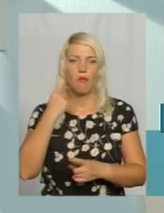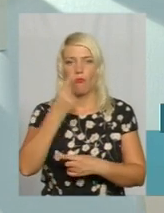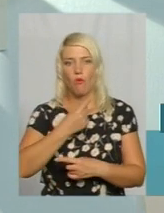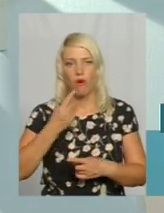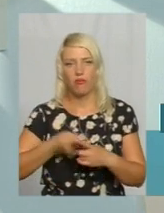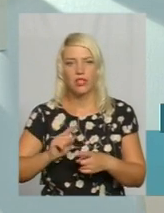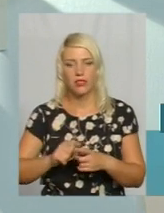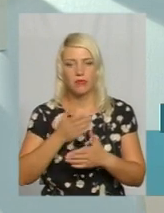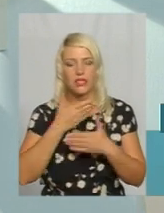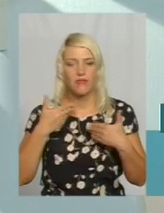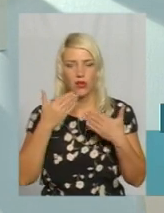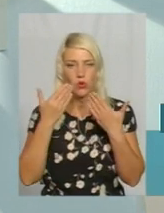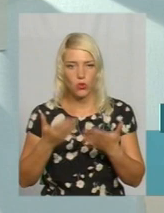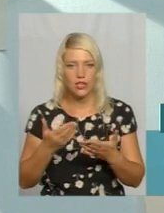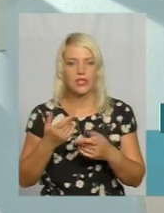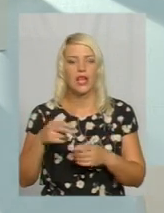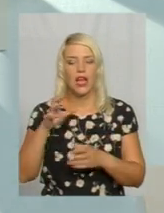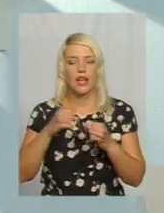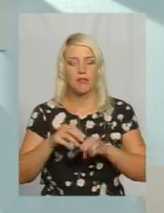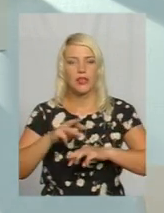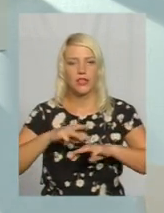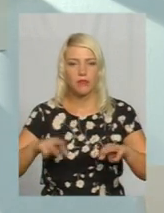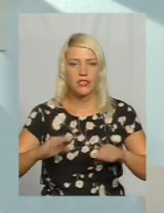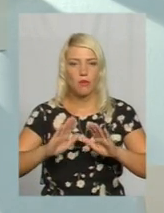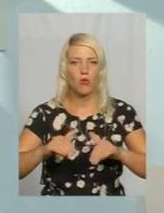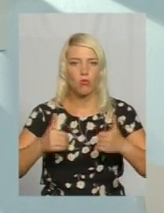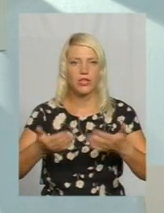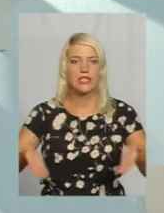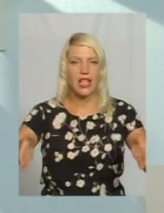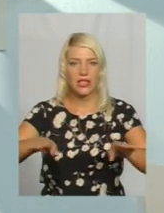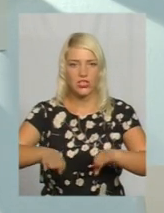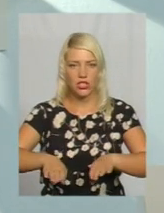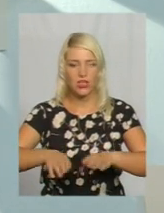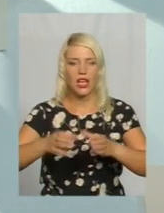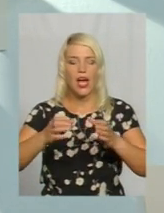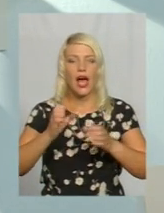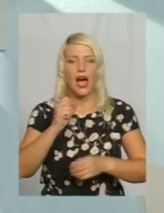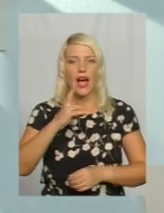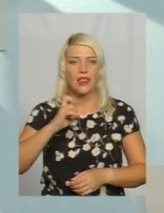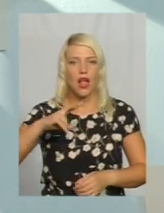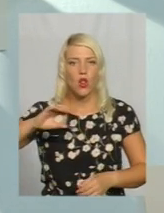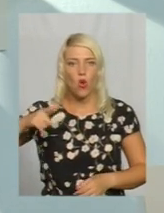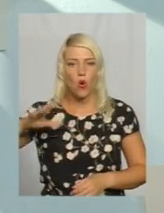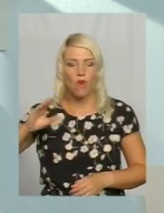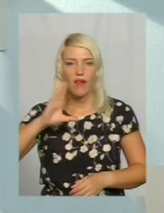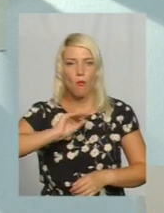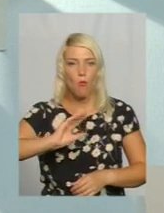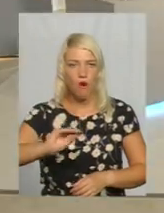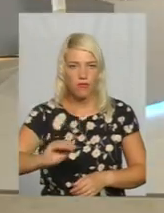звернулася до Кабінету міністрів з пропозицією залишити аналогове мовлення на